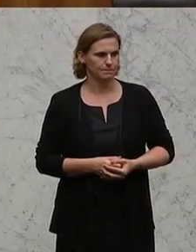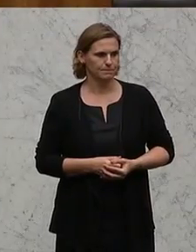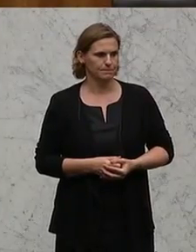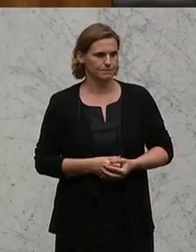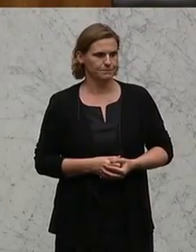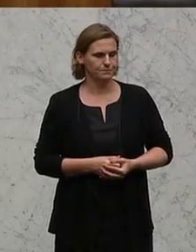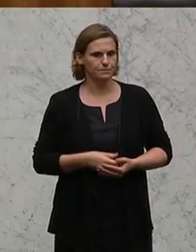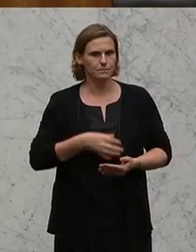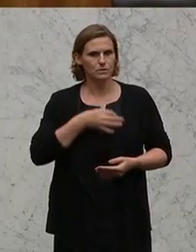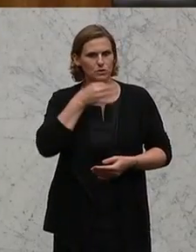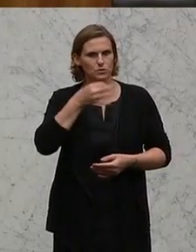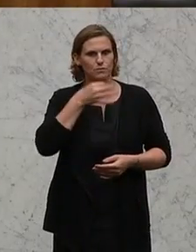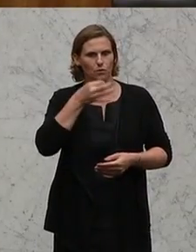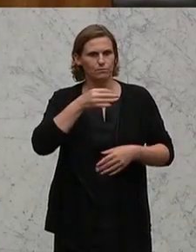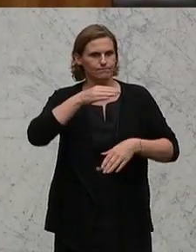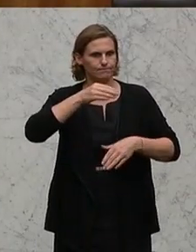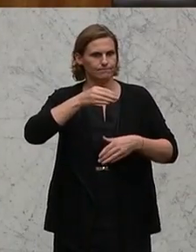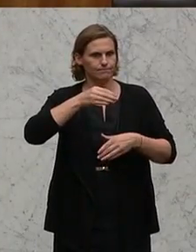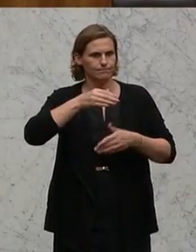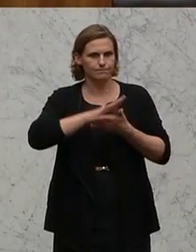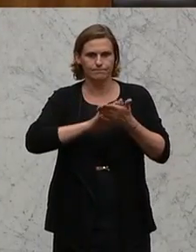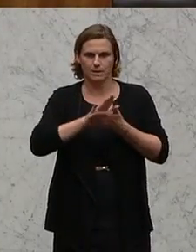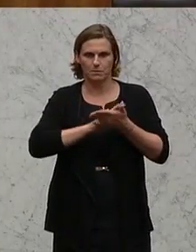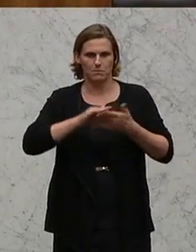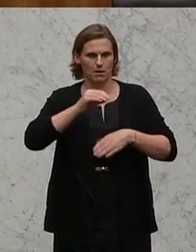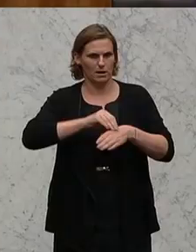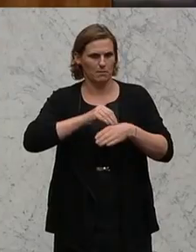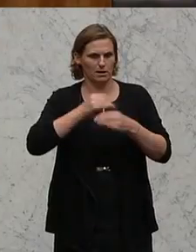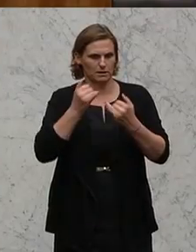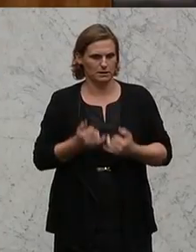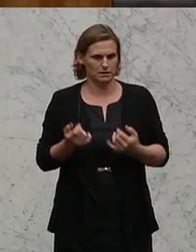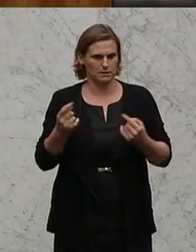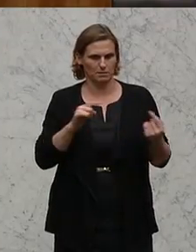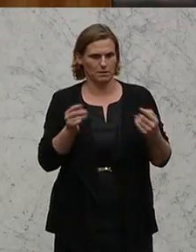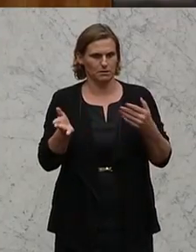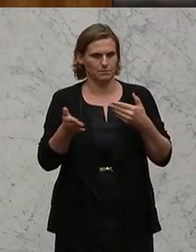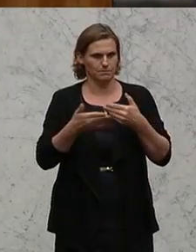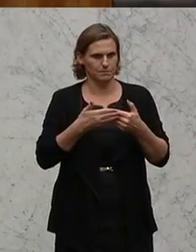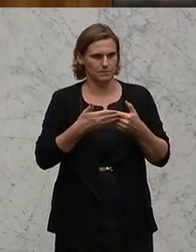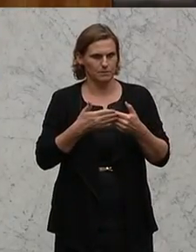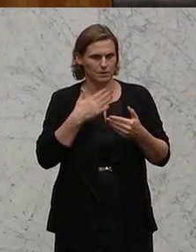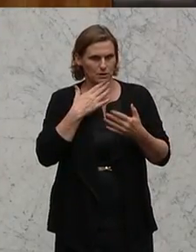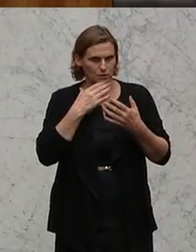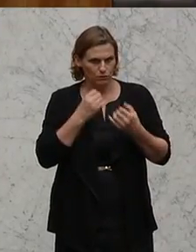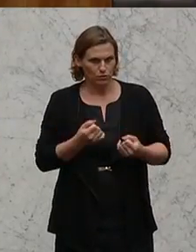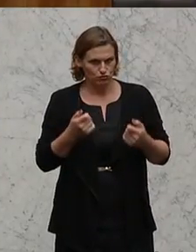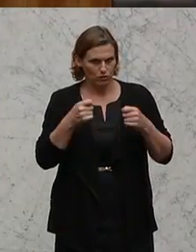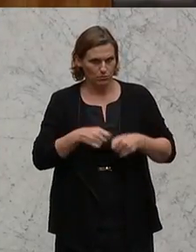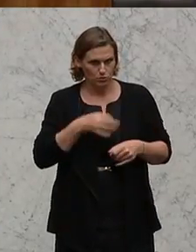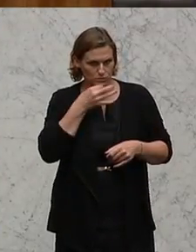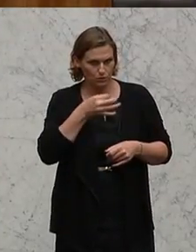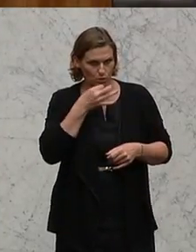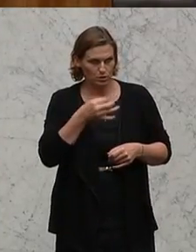Zum Wort ist niemand mehr gemeldet. Die Debatte ist geschlossen. Wünscht die Frau Berichterstatterin das Schlusswort?